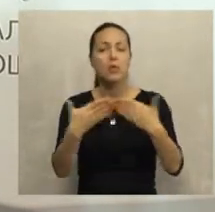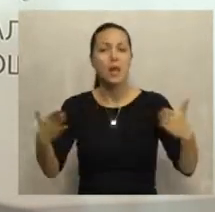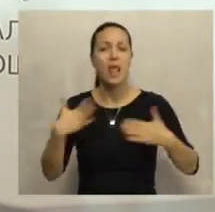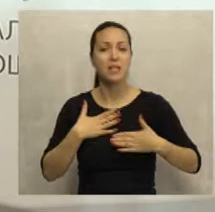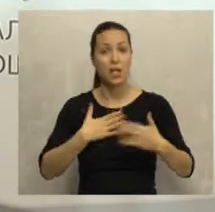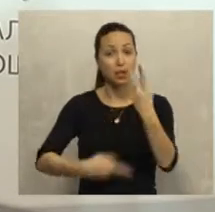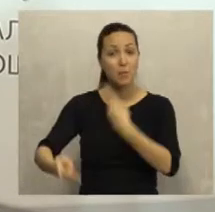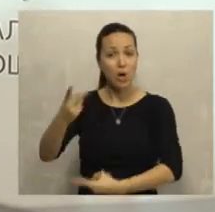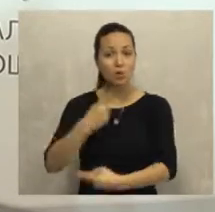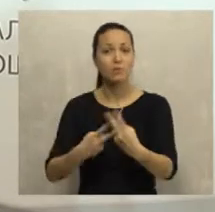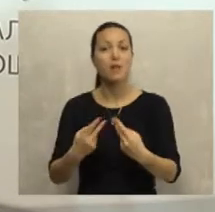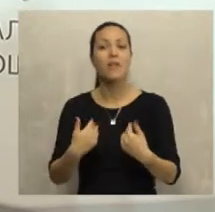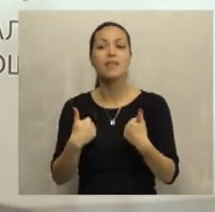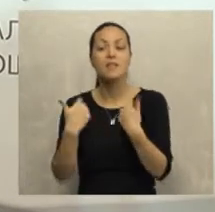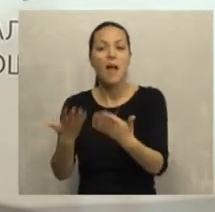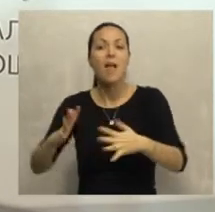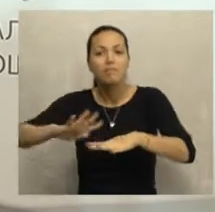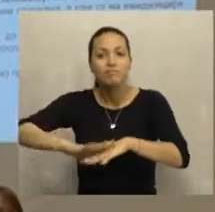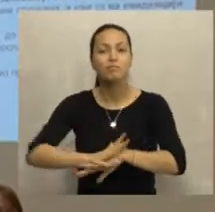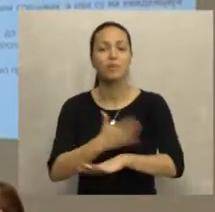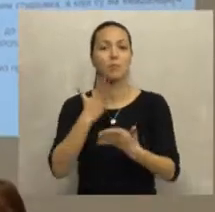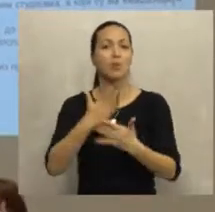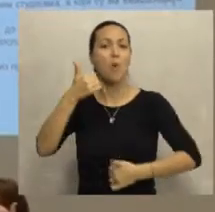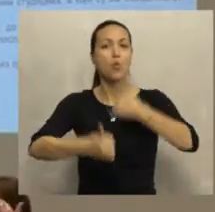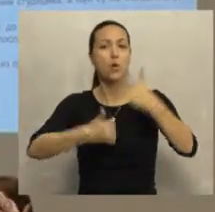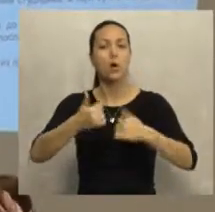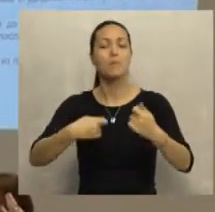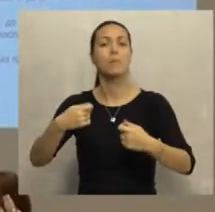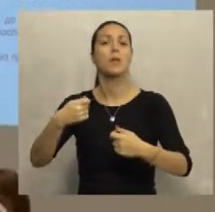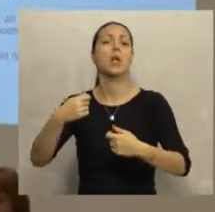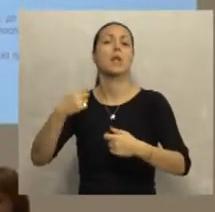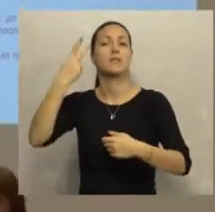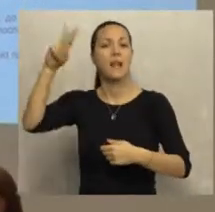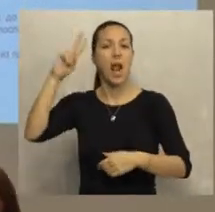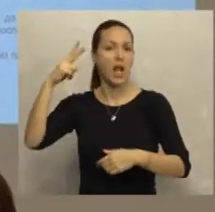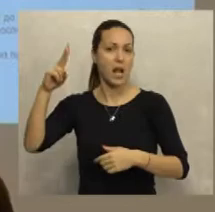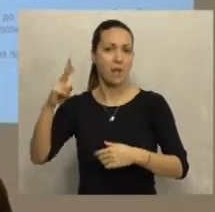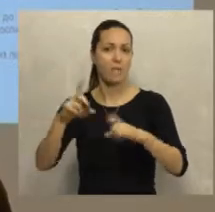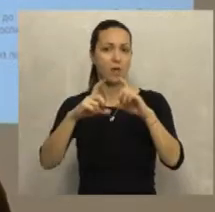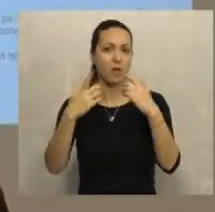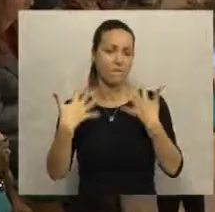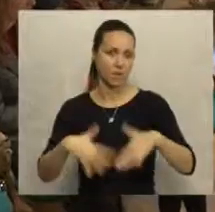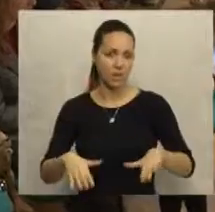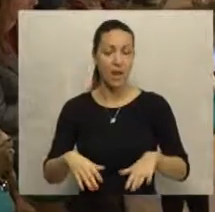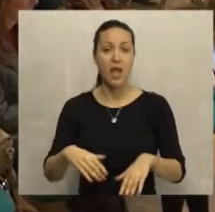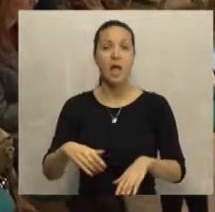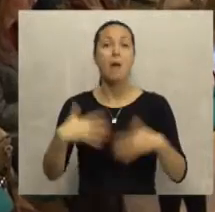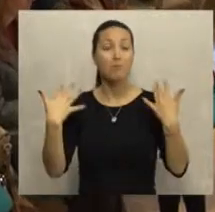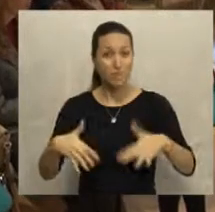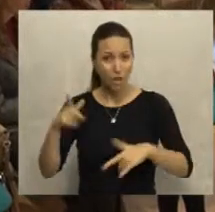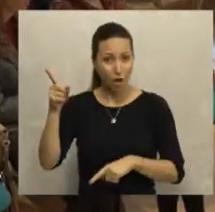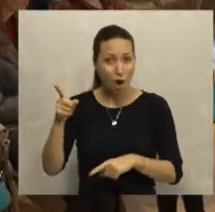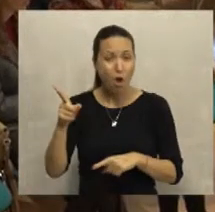pomoć u osavremenjavanju naše proizvodnje nam daje podstrek da budemo konkurentni sa tim stranim kompanijama koje dolaze. U